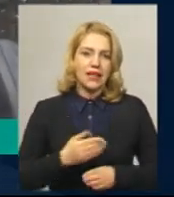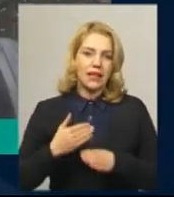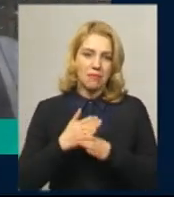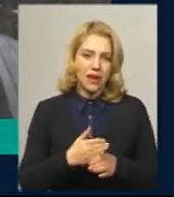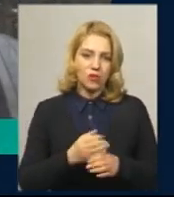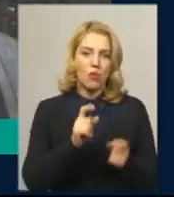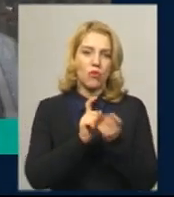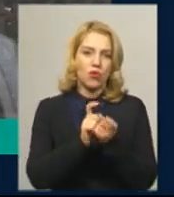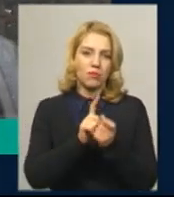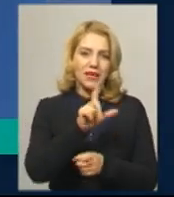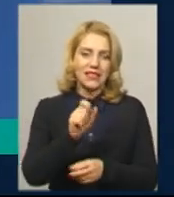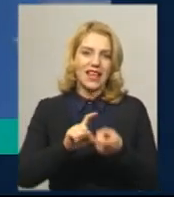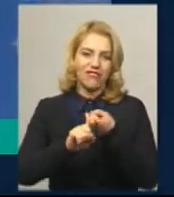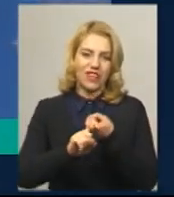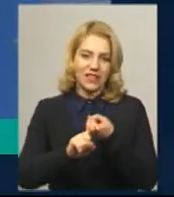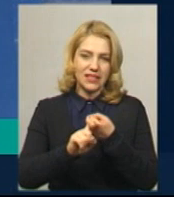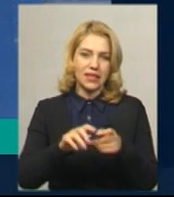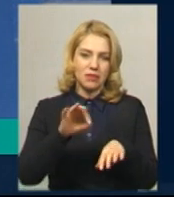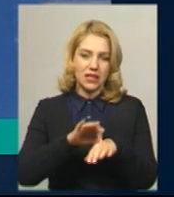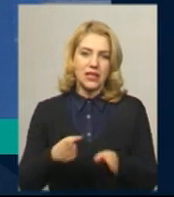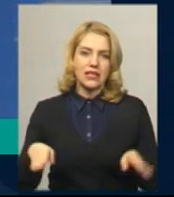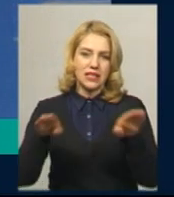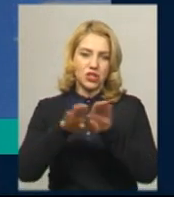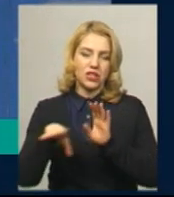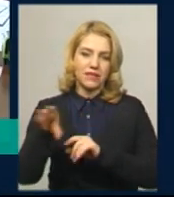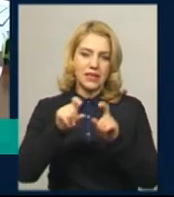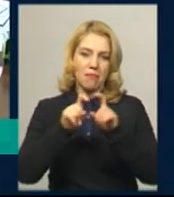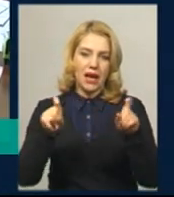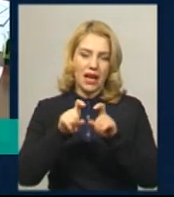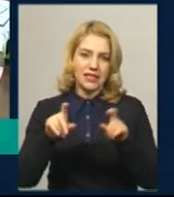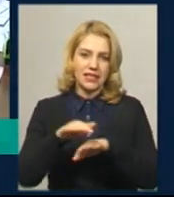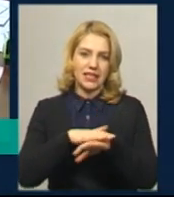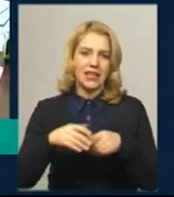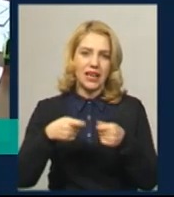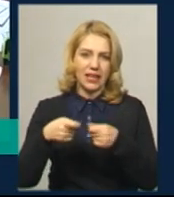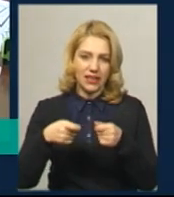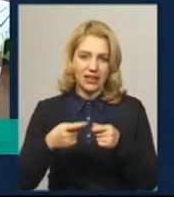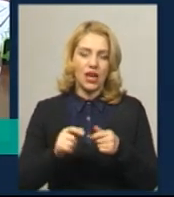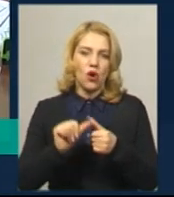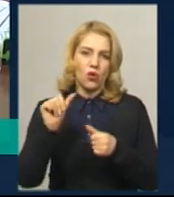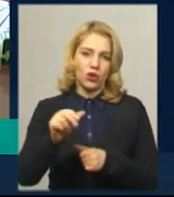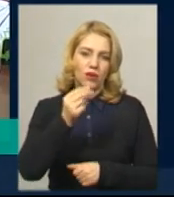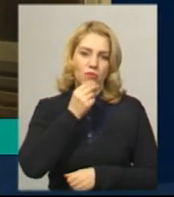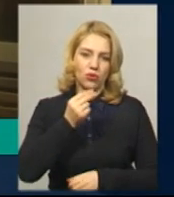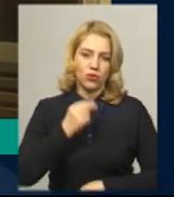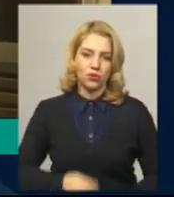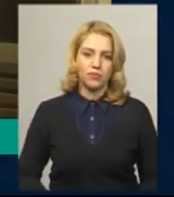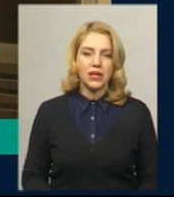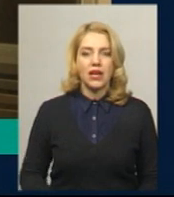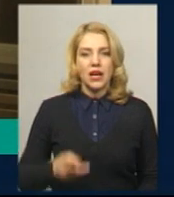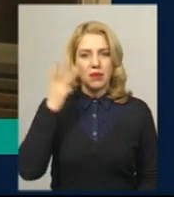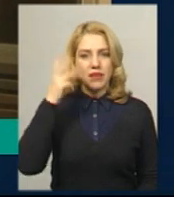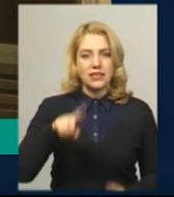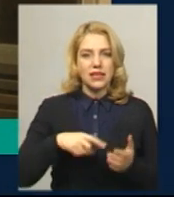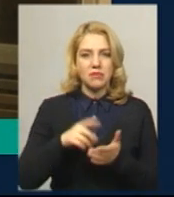з інфекційними захворюваннями, зачинили усі магазини та ринки, крім продуктових. Судове засідання в справі ексдиректора Департаменту освіти Хмельницької